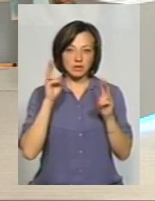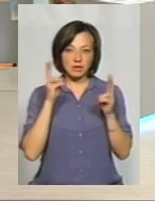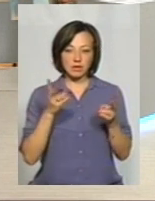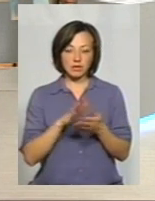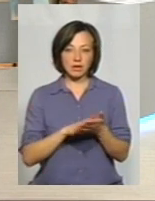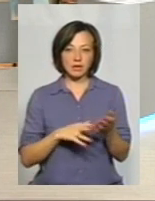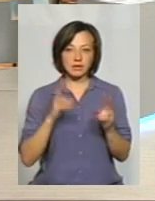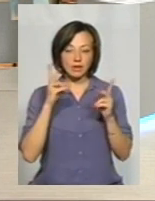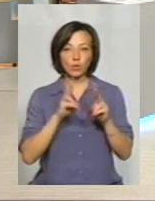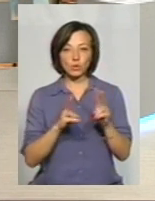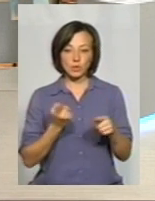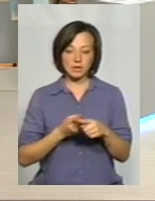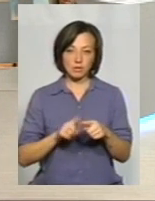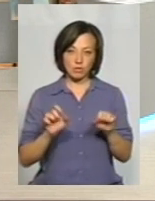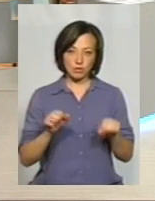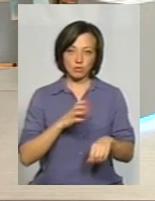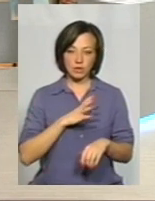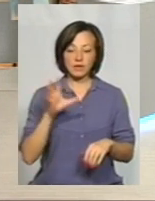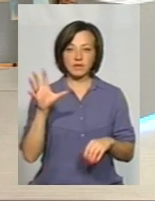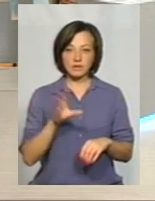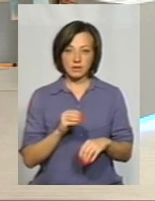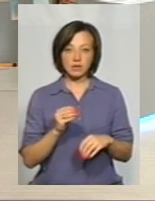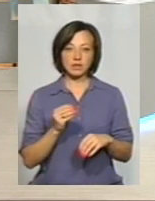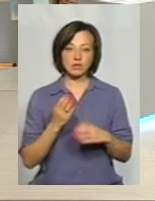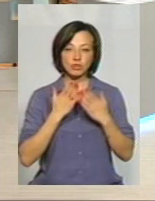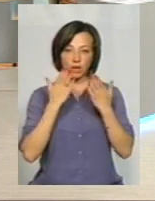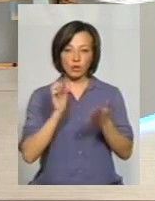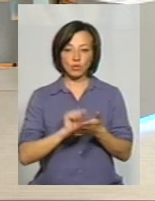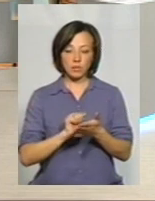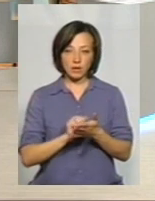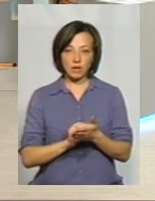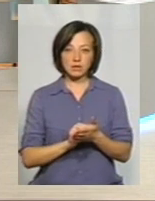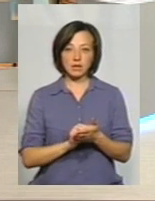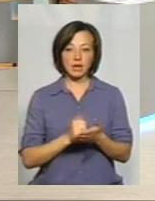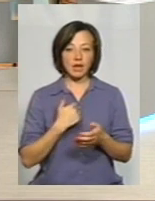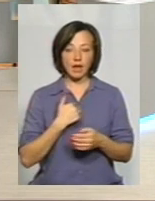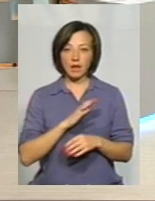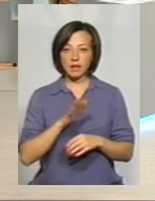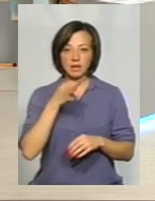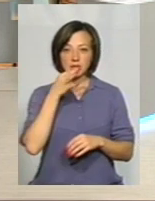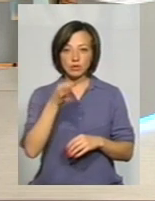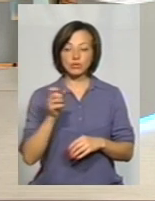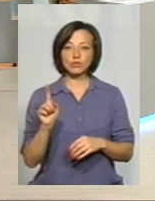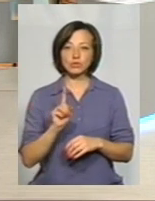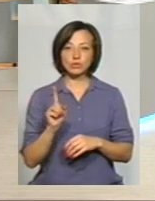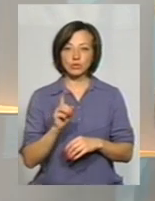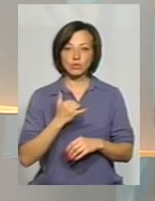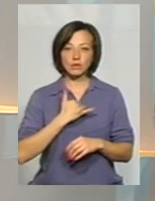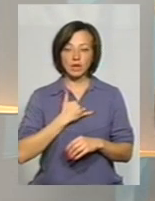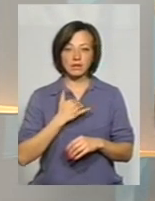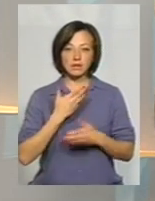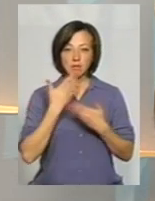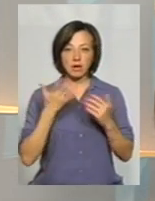дати собі і не знати, хто це має бути. Але всі читають термін документації, тому я не скажу, що в нас імість